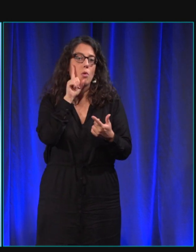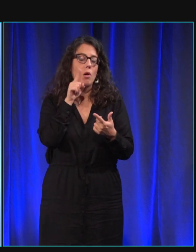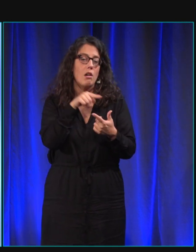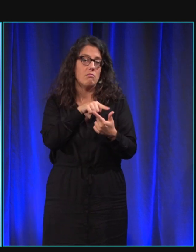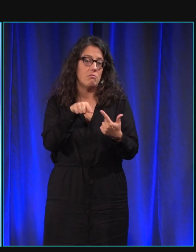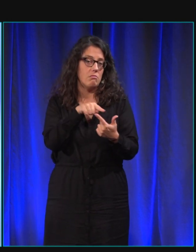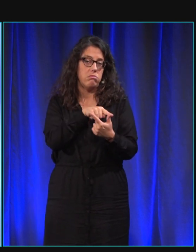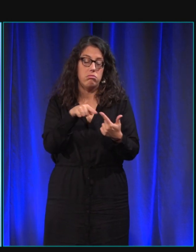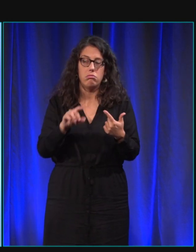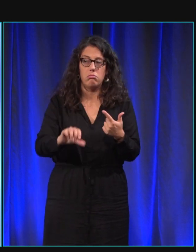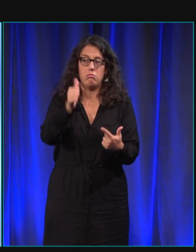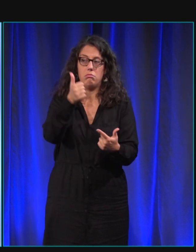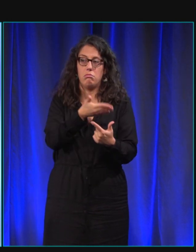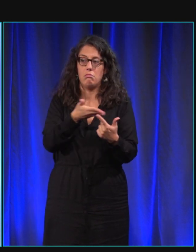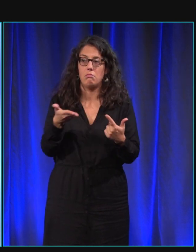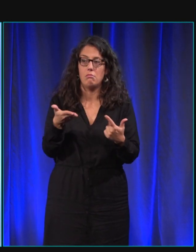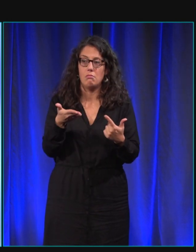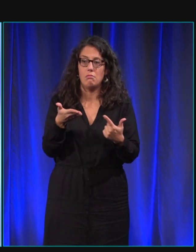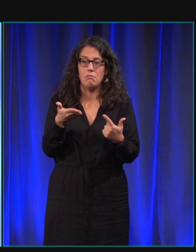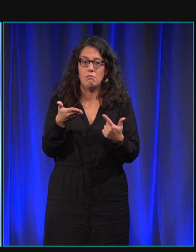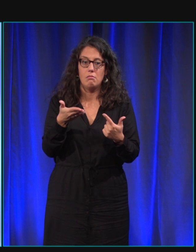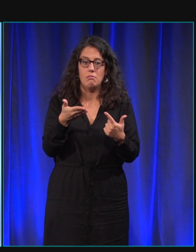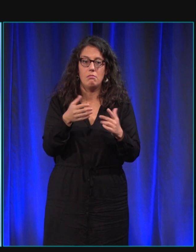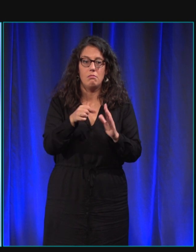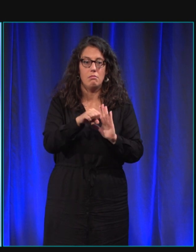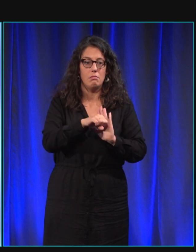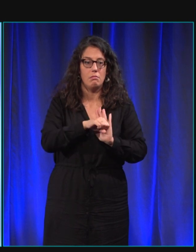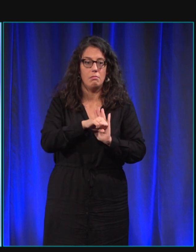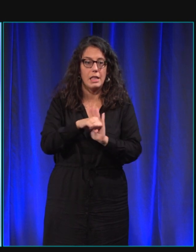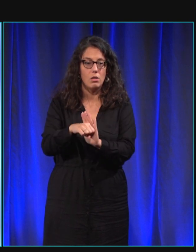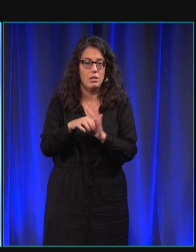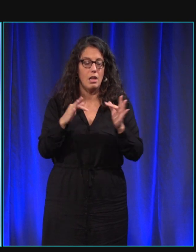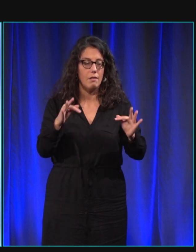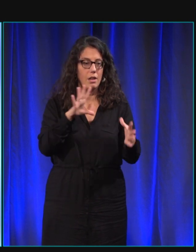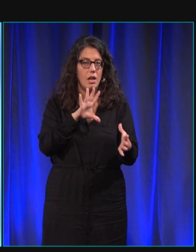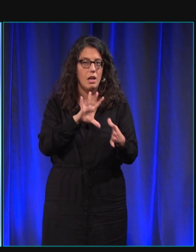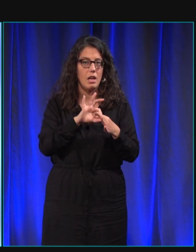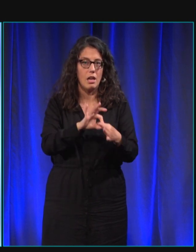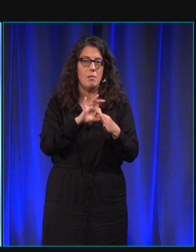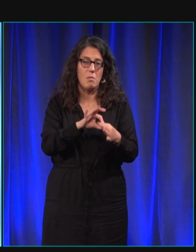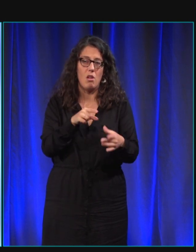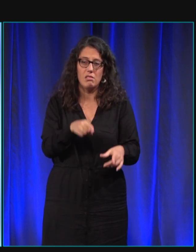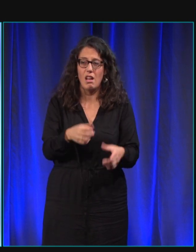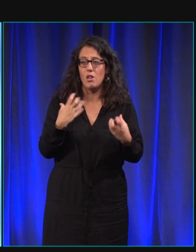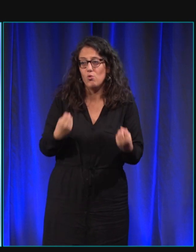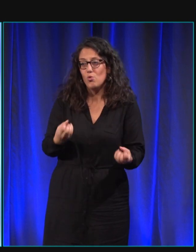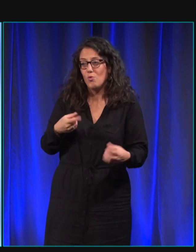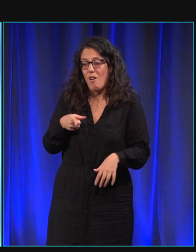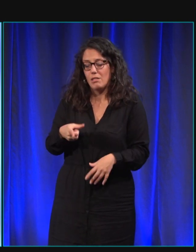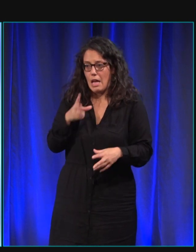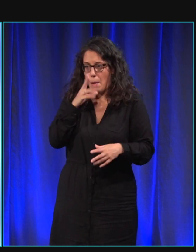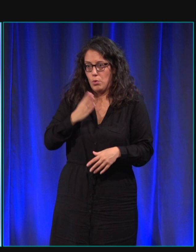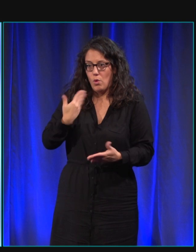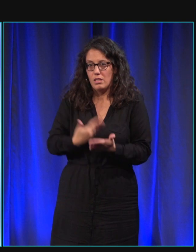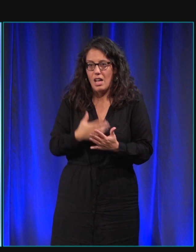sont prioritaires sur le rapport d'objet et c'est quand même ce qu'on recherche c des chiens qui sont très calins très papouille donc pour les enfants c